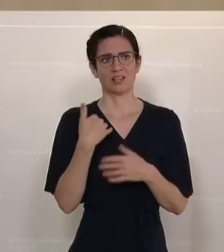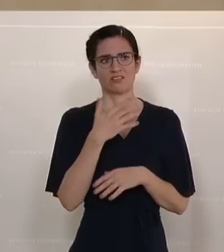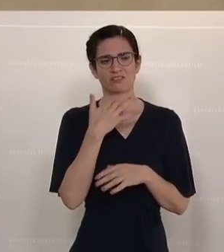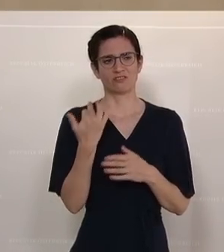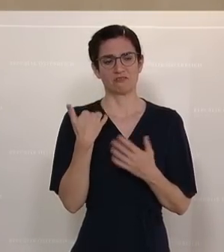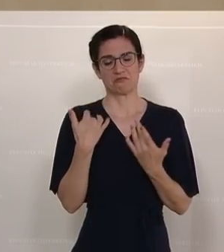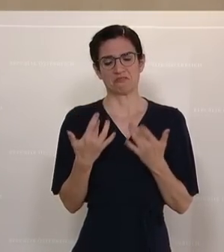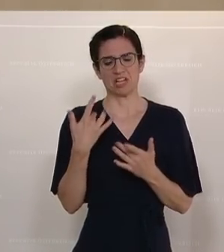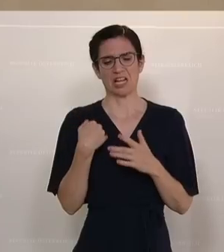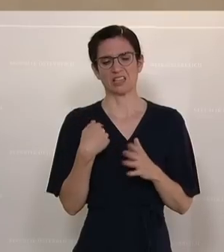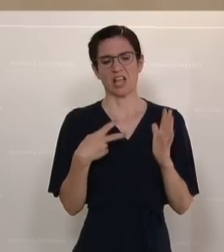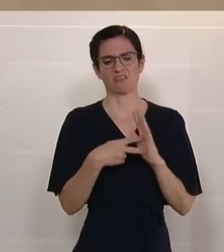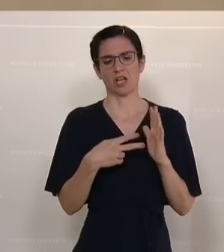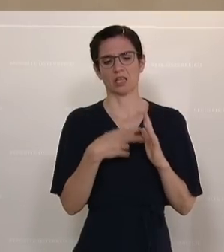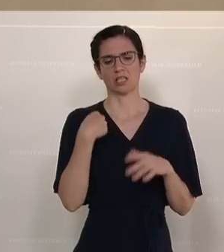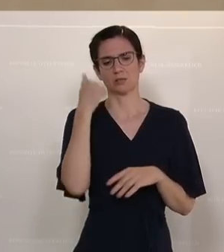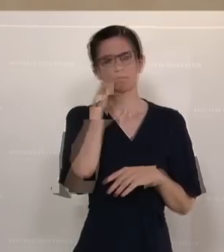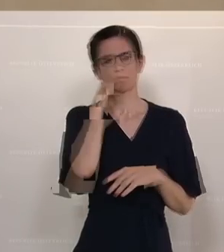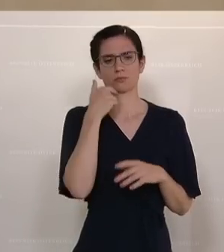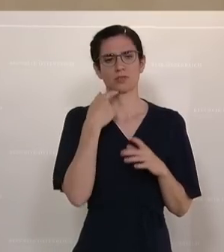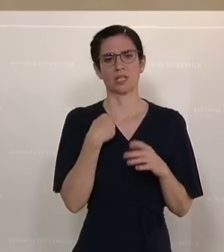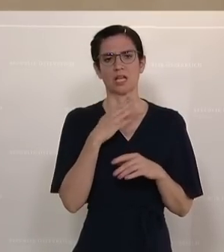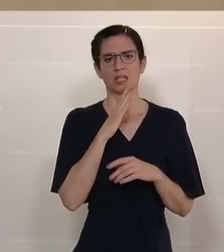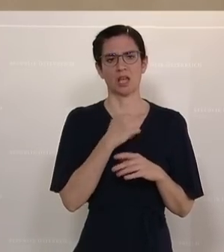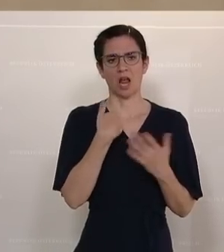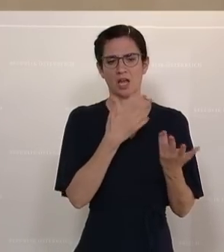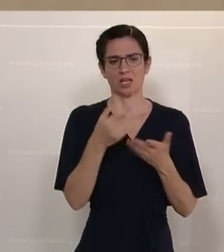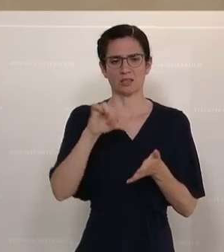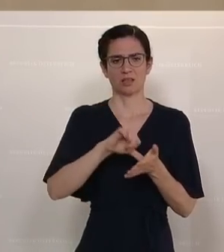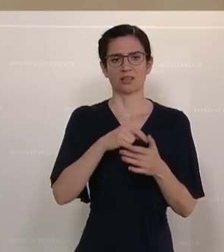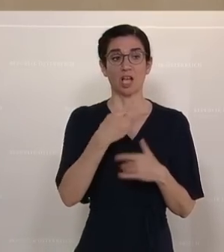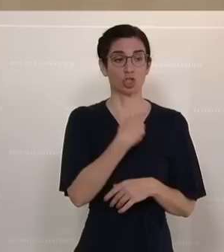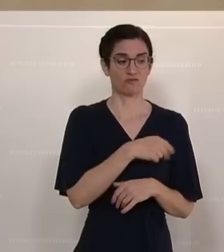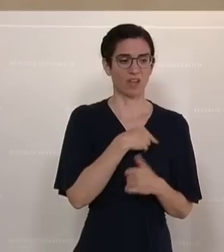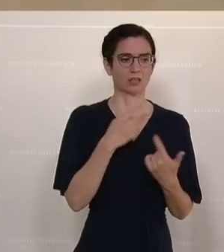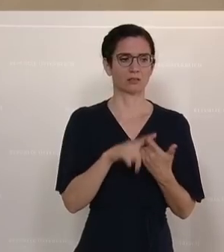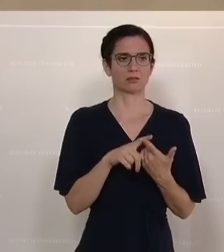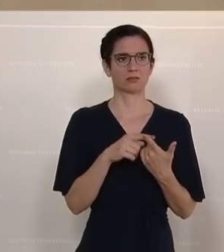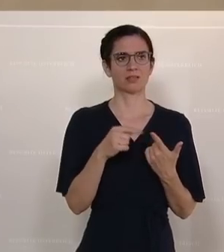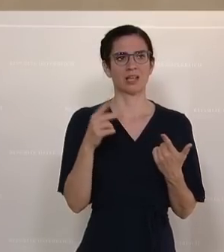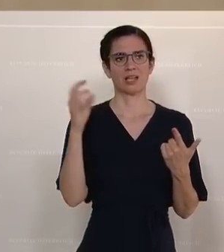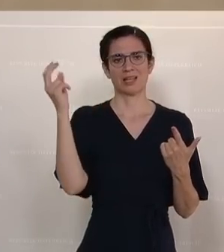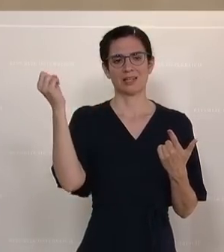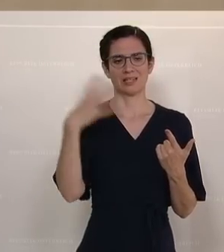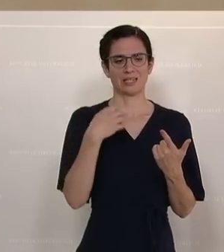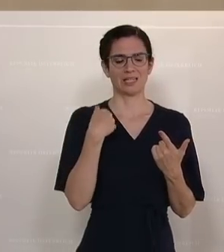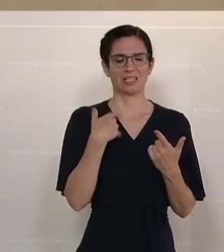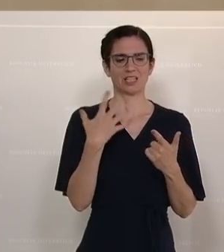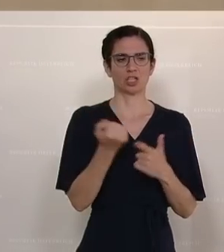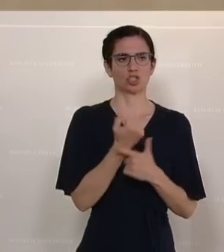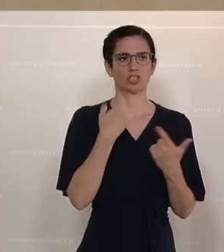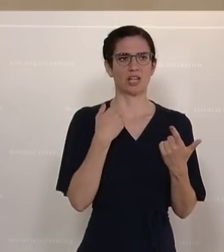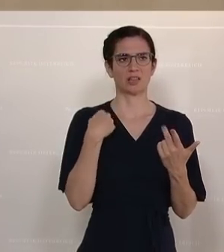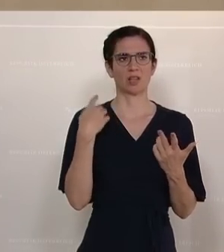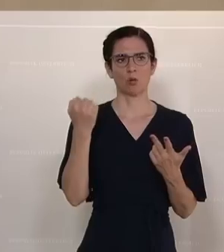herkommen. Afghanistan, Marokko, Somalia, Syrien, Arak. Nein, nein, nein, da sind Schweiz dabei, Liechtenstein, Bosnien, Kosovo.